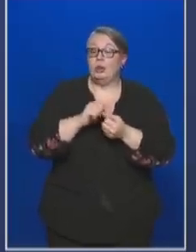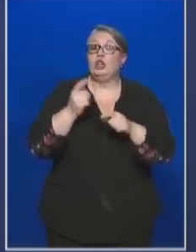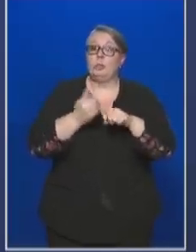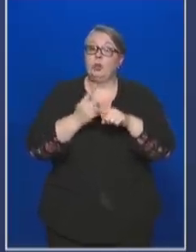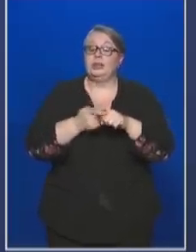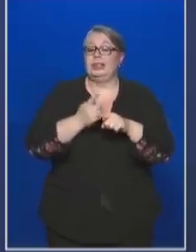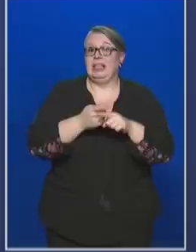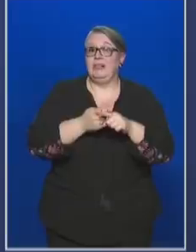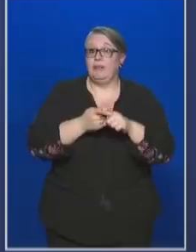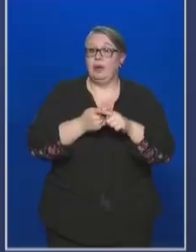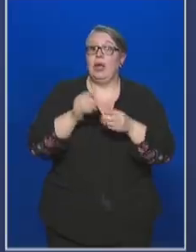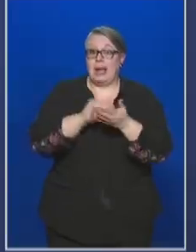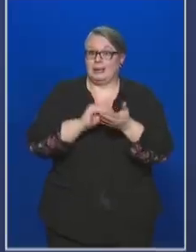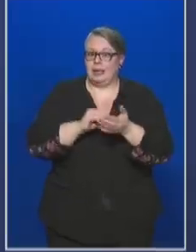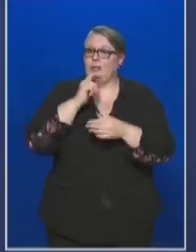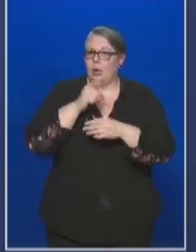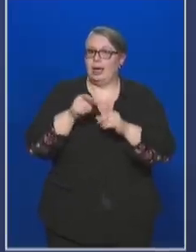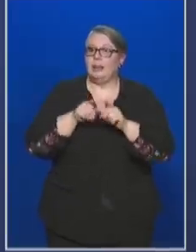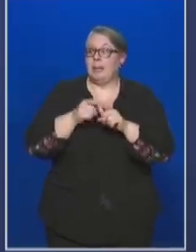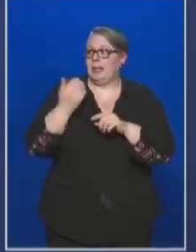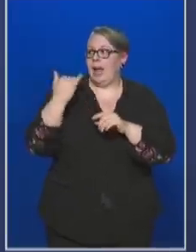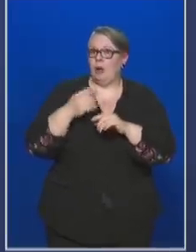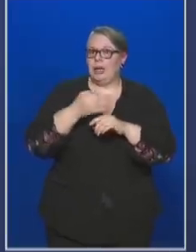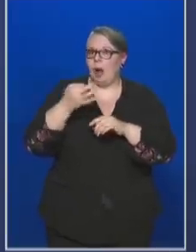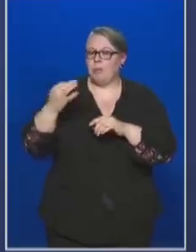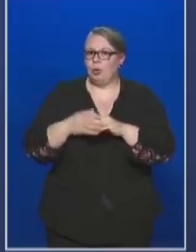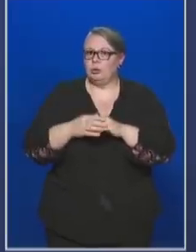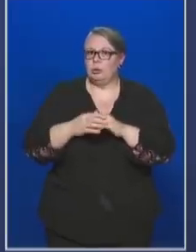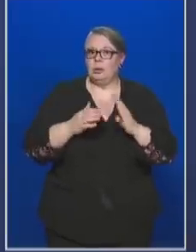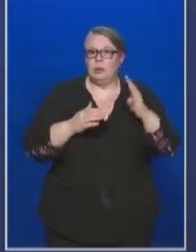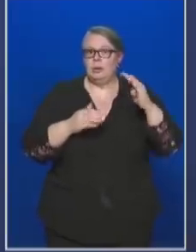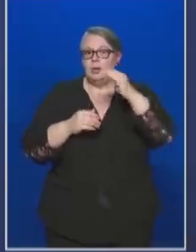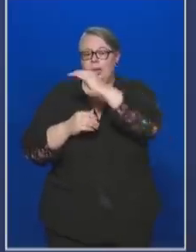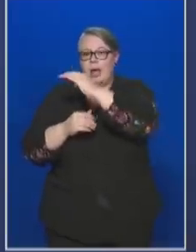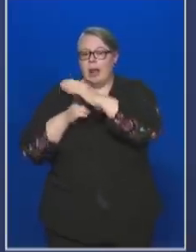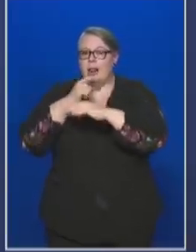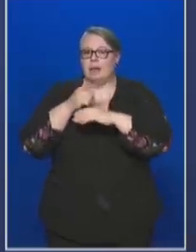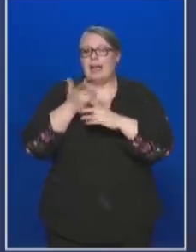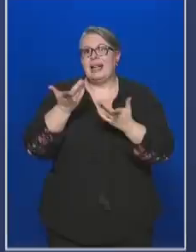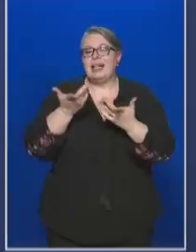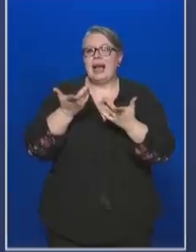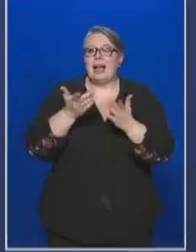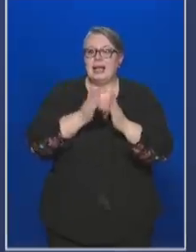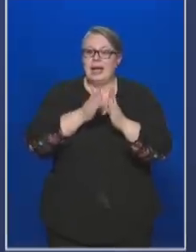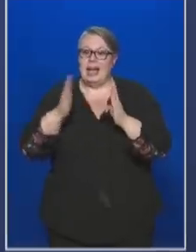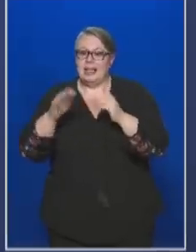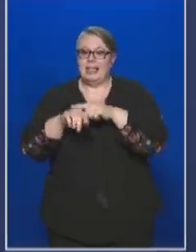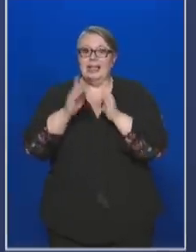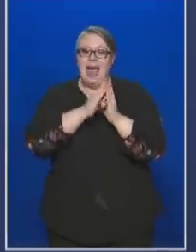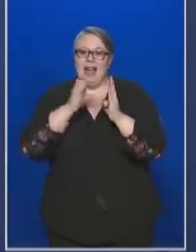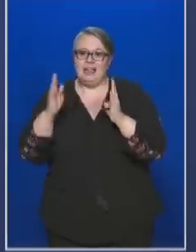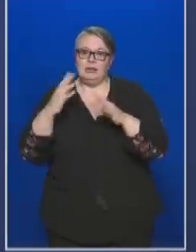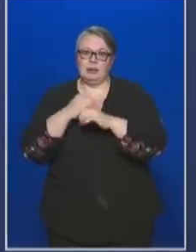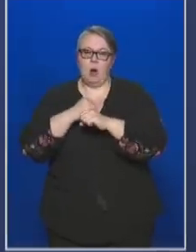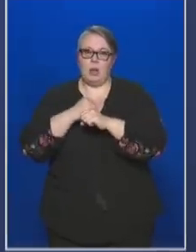pozitivitást regisztrálunk, mint a korábbi időben. De ennek is egy bizonyos ideig el kell